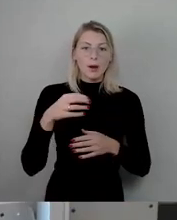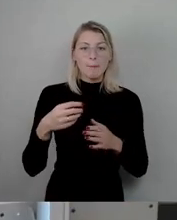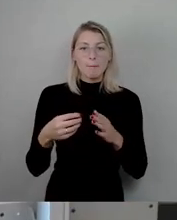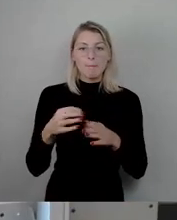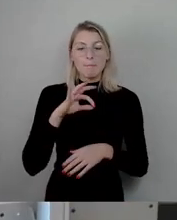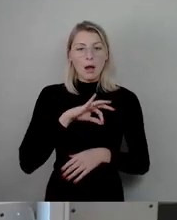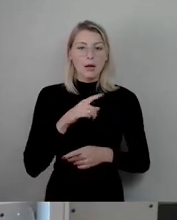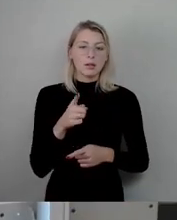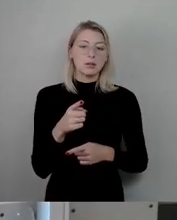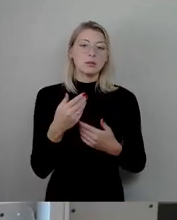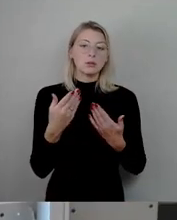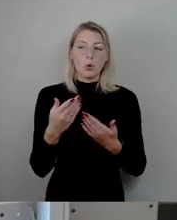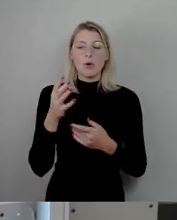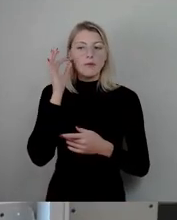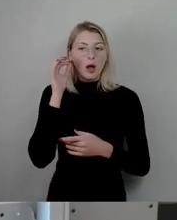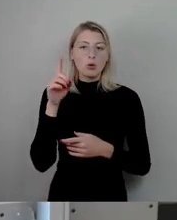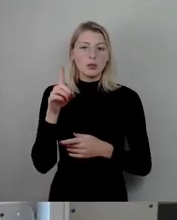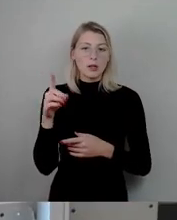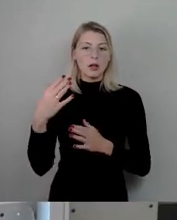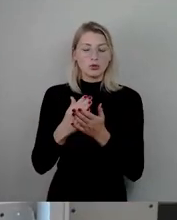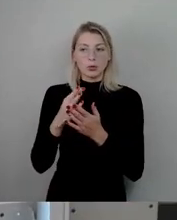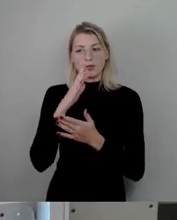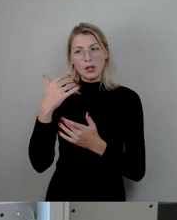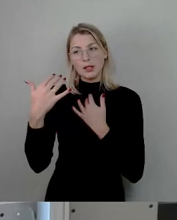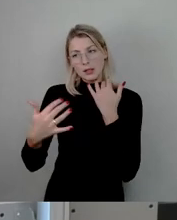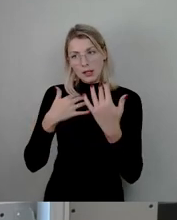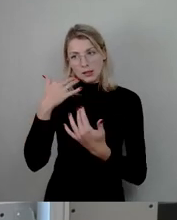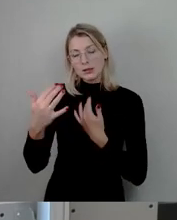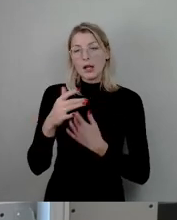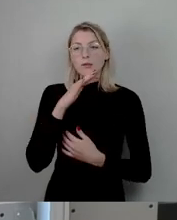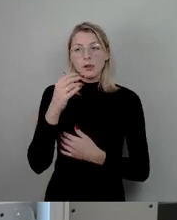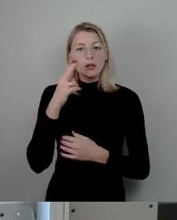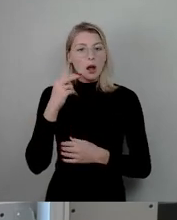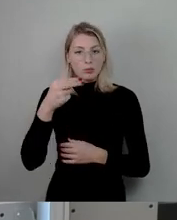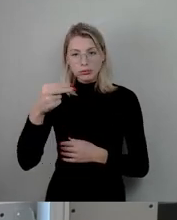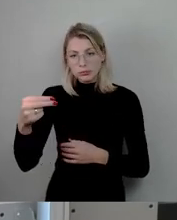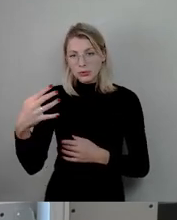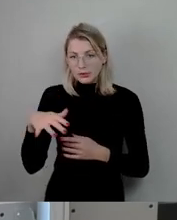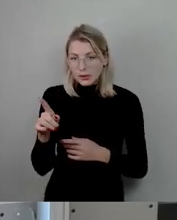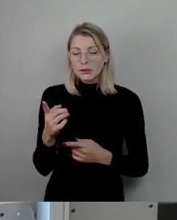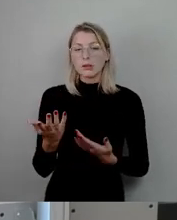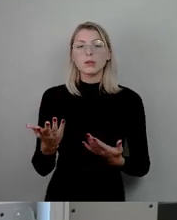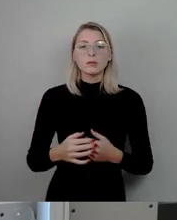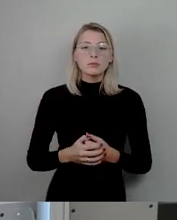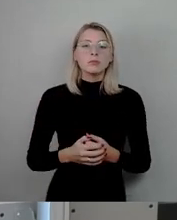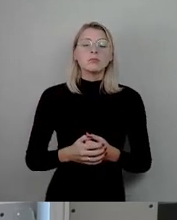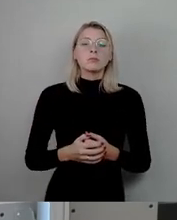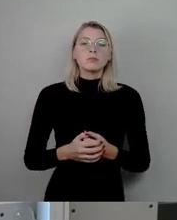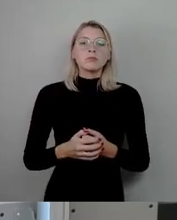an sich hat Frau Dehnhardt gerade viel vorgetragen, hat einige namhafte Preisträgerinnen und Preisträger genannt.